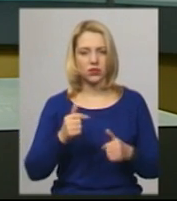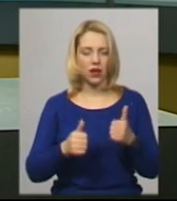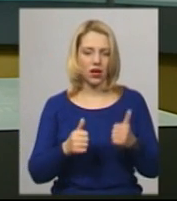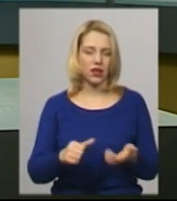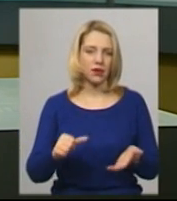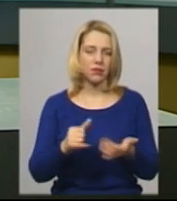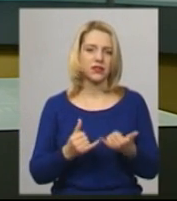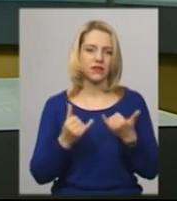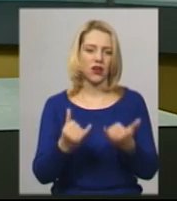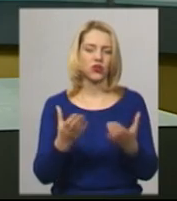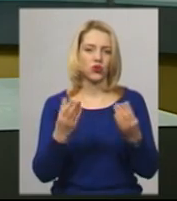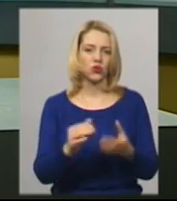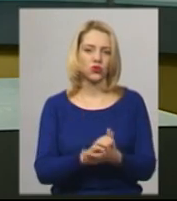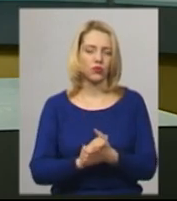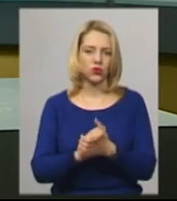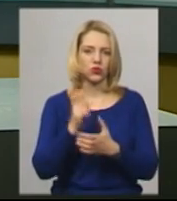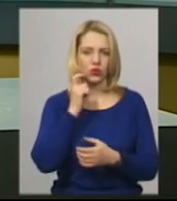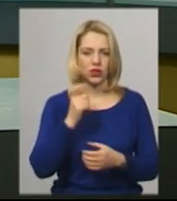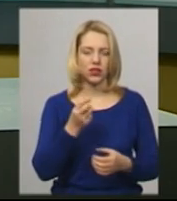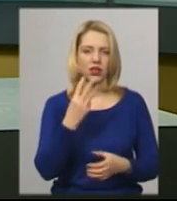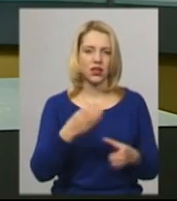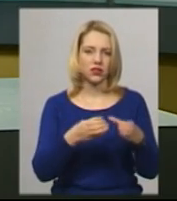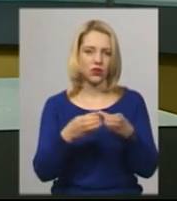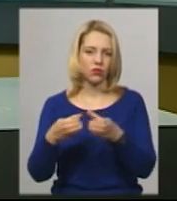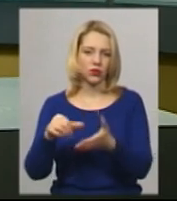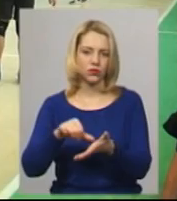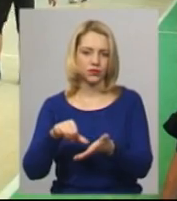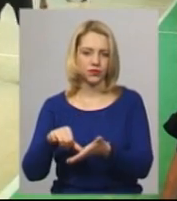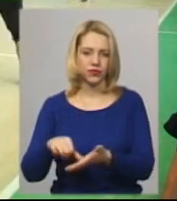У турнірі взяли участь 12 команд. Подробиці далі у сюжеті.